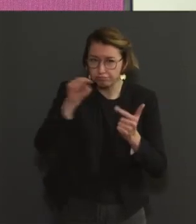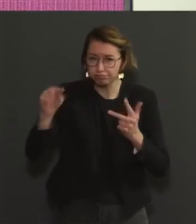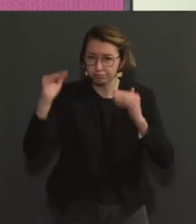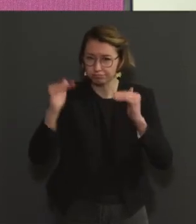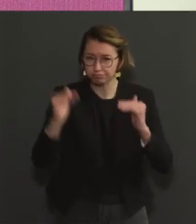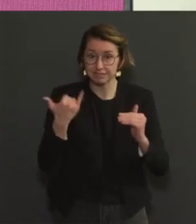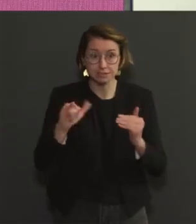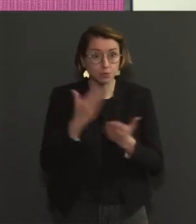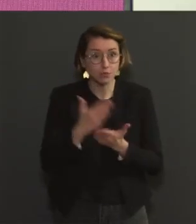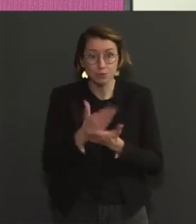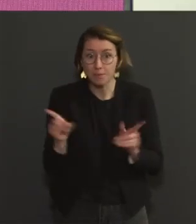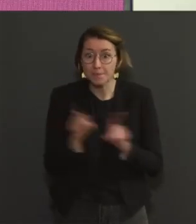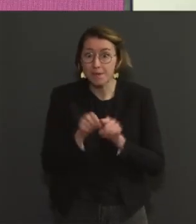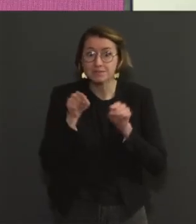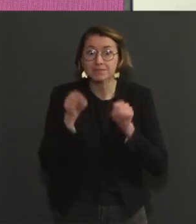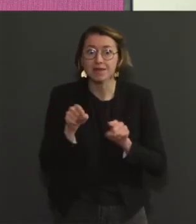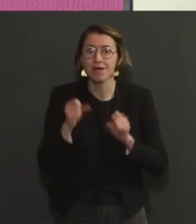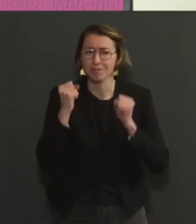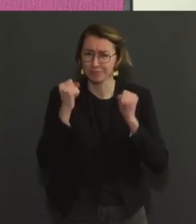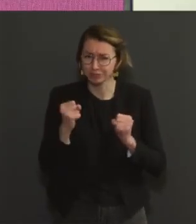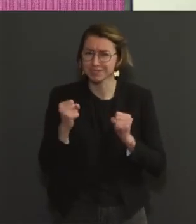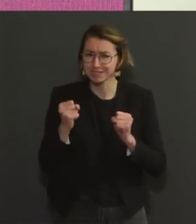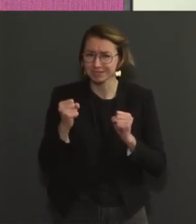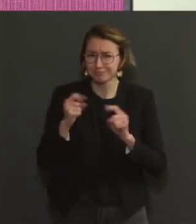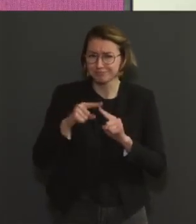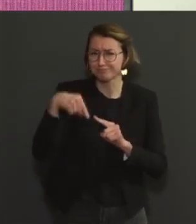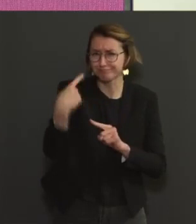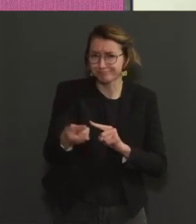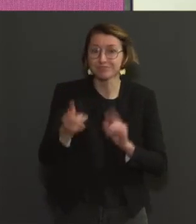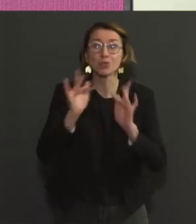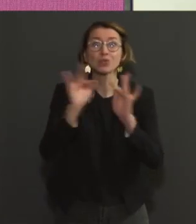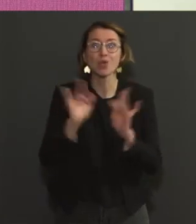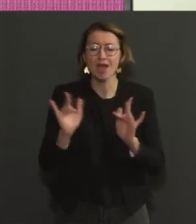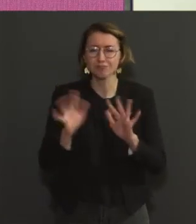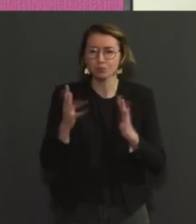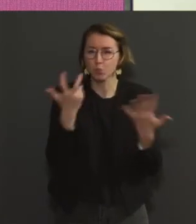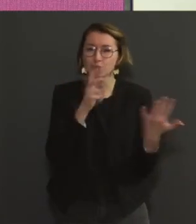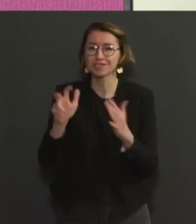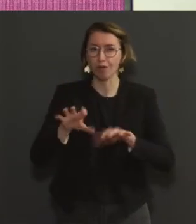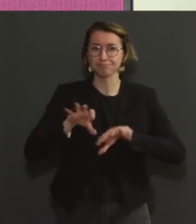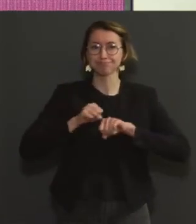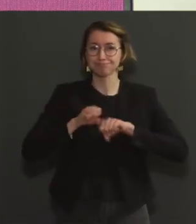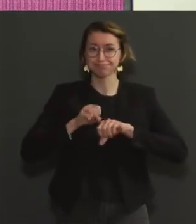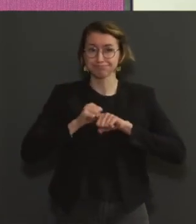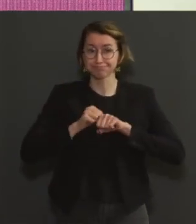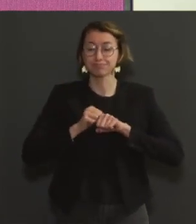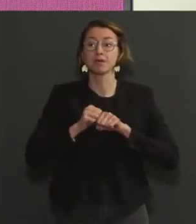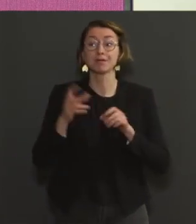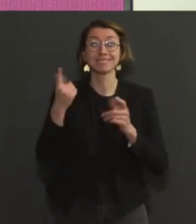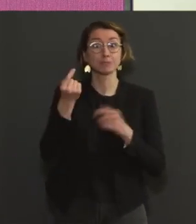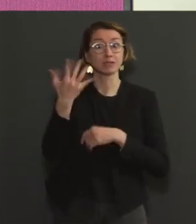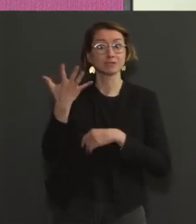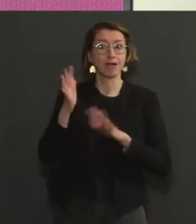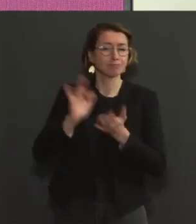800 nouveaux cas par jour à la Noël et de l'ordre de 75 nouvelles hospitalisations par jour